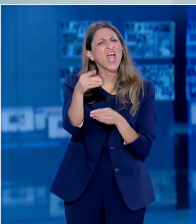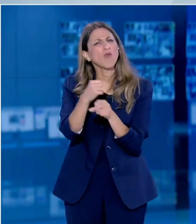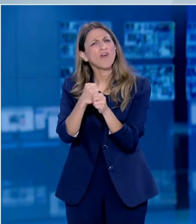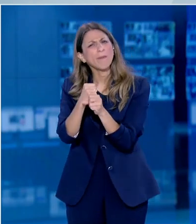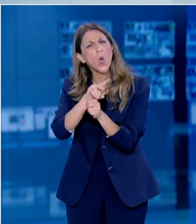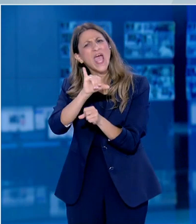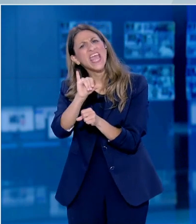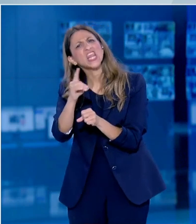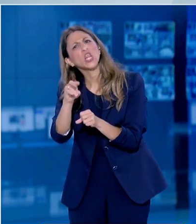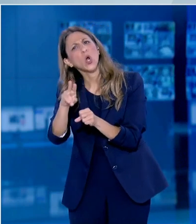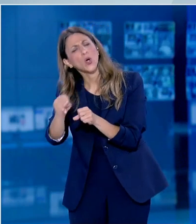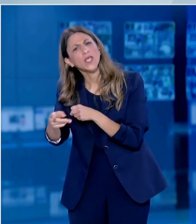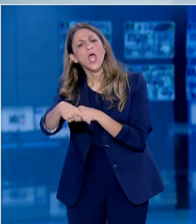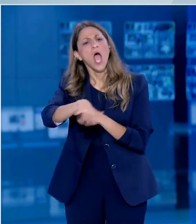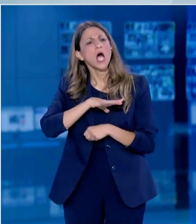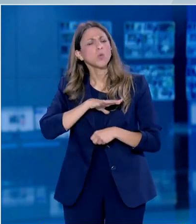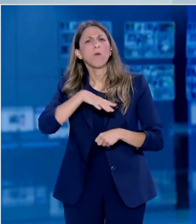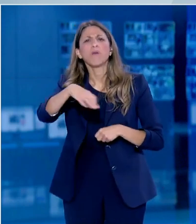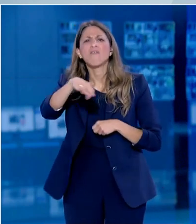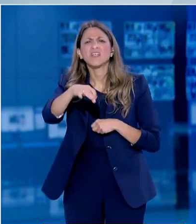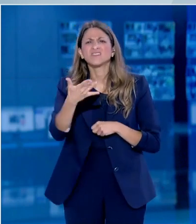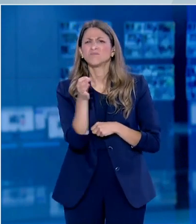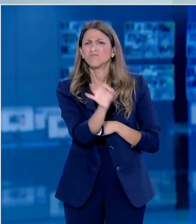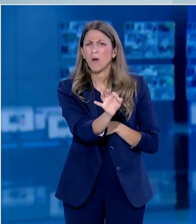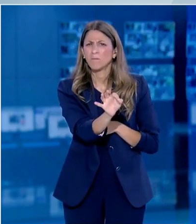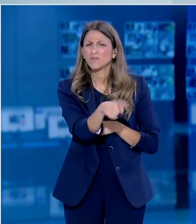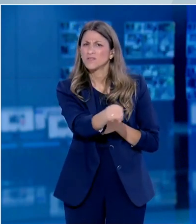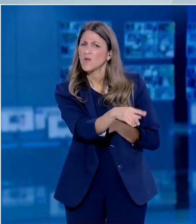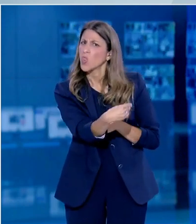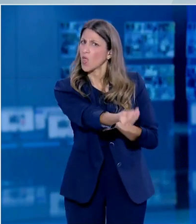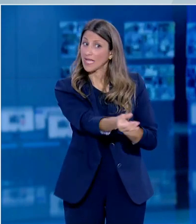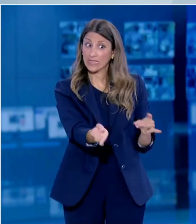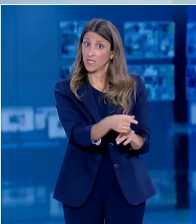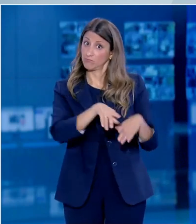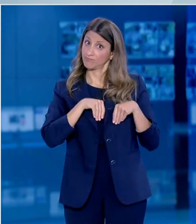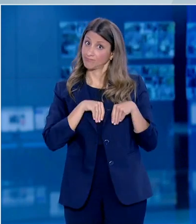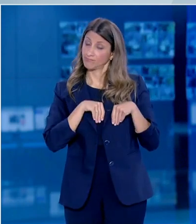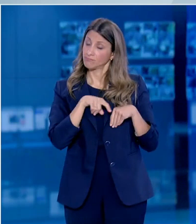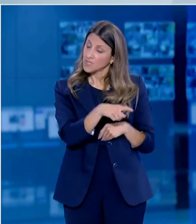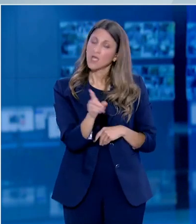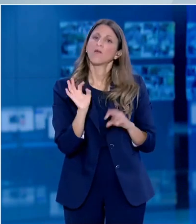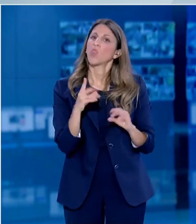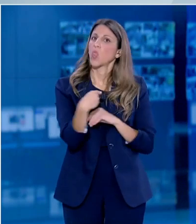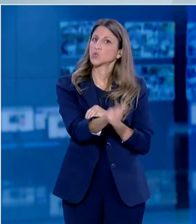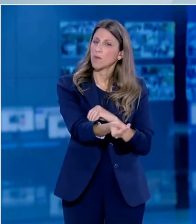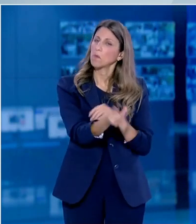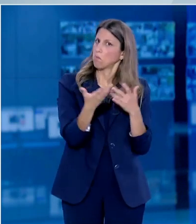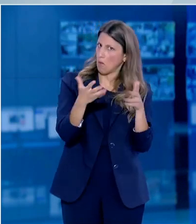και σε ευπαθείς ομάδες οι οποίες είχαν εκτεθεί στον ιό και δόθηκε πάντα σε επίπεδο